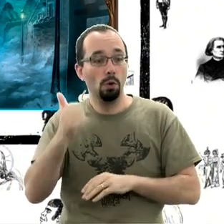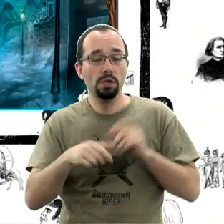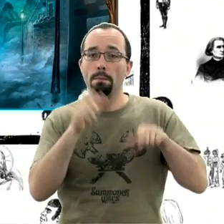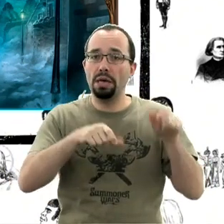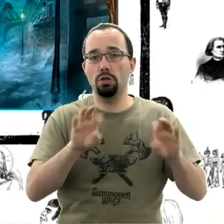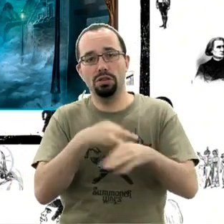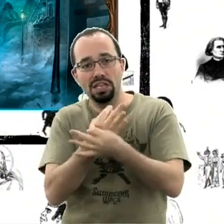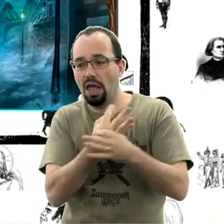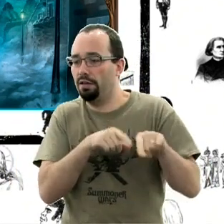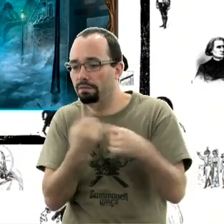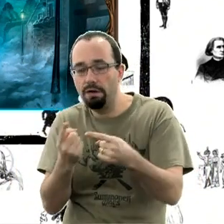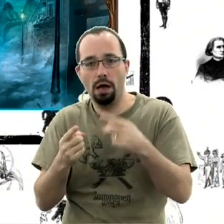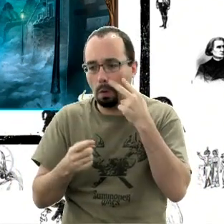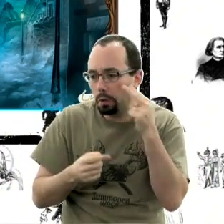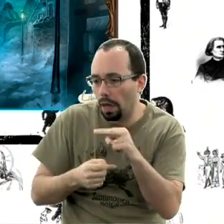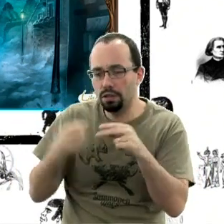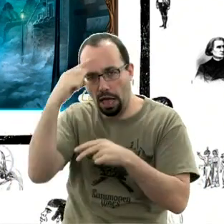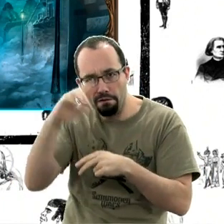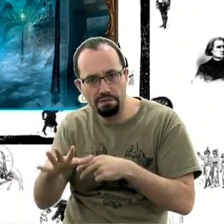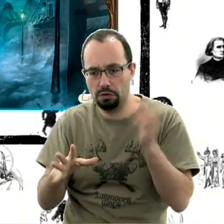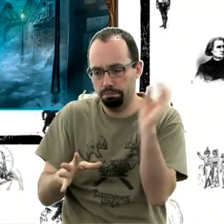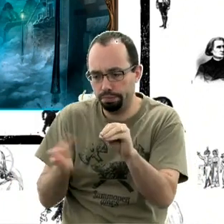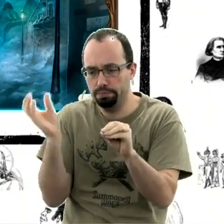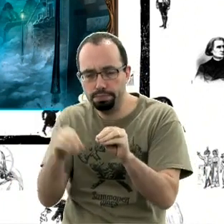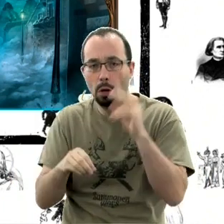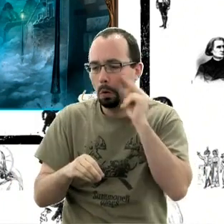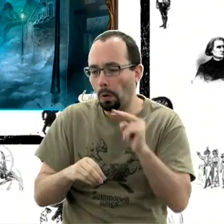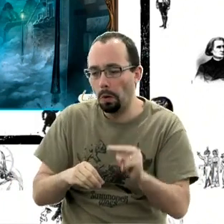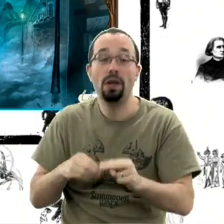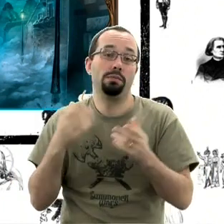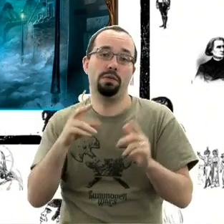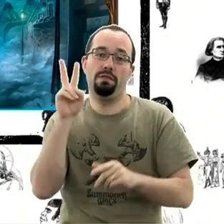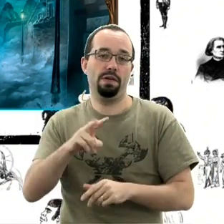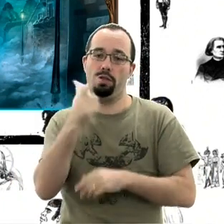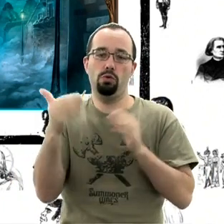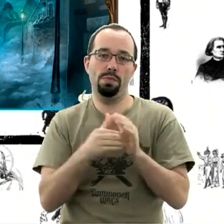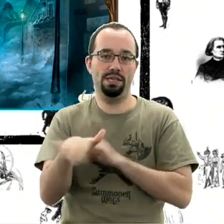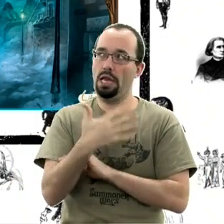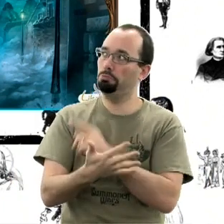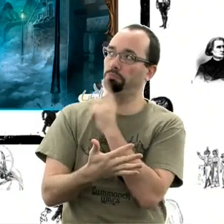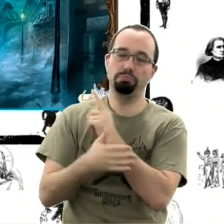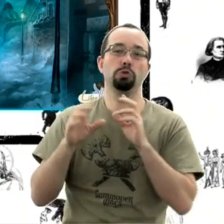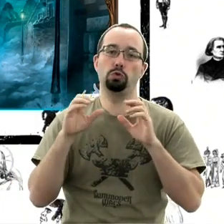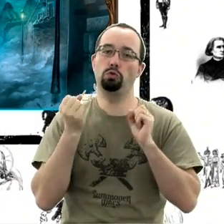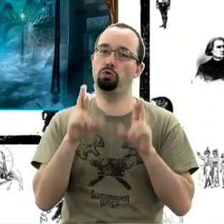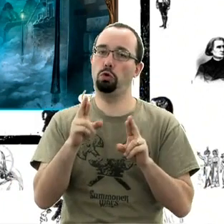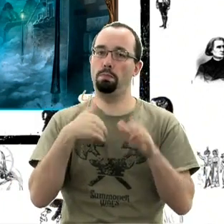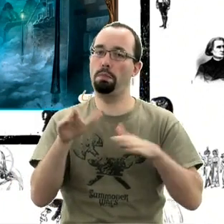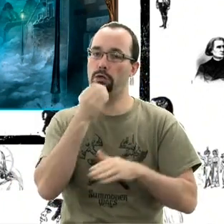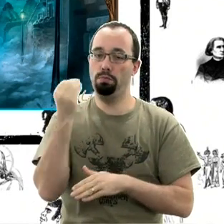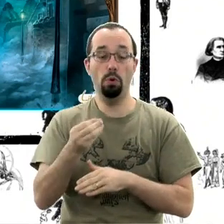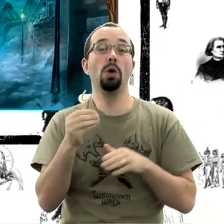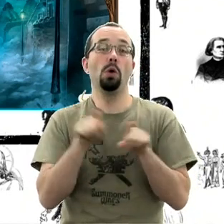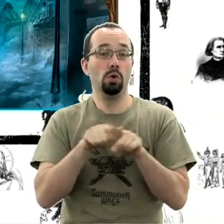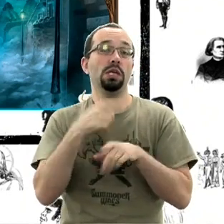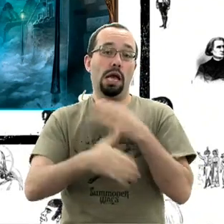donnent des avis, vont consulter. Donc forcément, ça grimpe, ça grimpe, Mysterium, une valeur sûre de 2015, fin 2015, et forcément une valeur sûre de toute